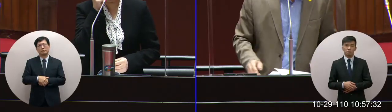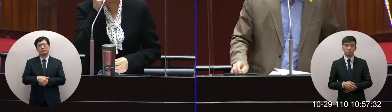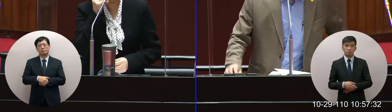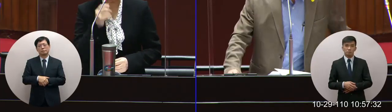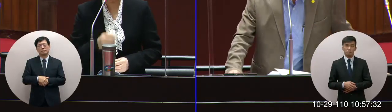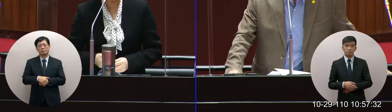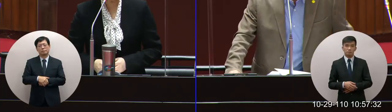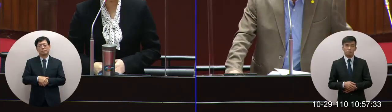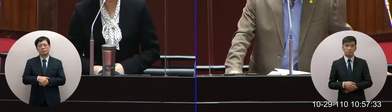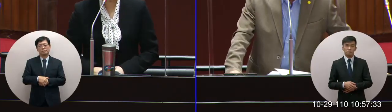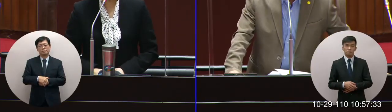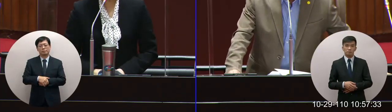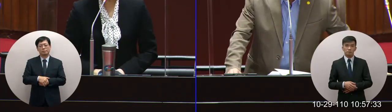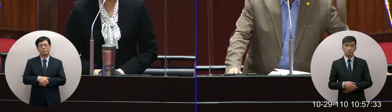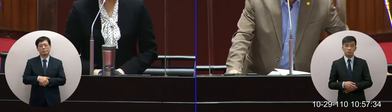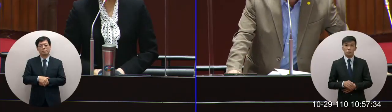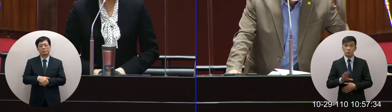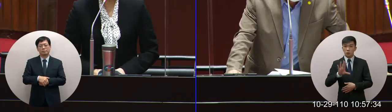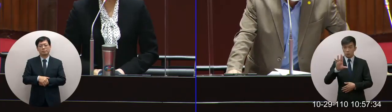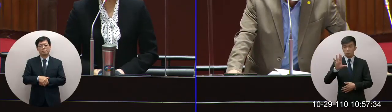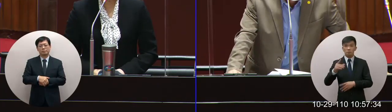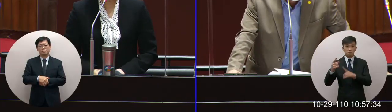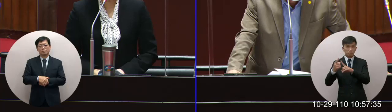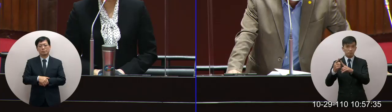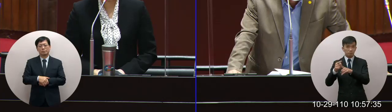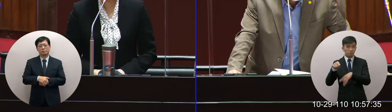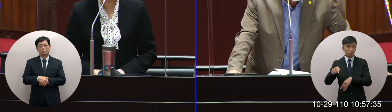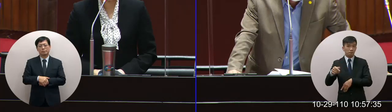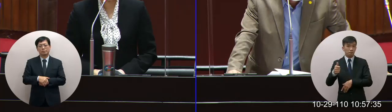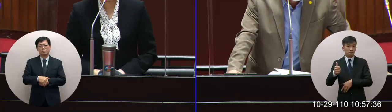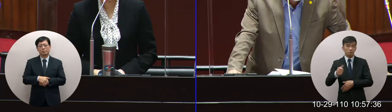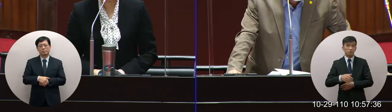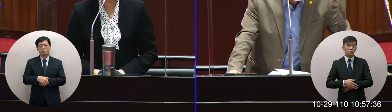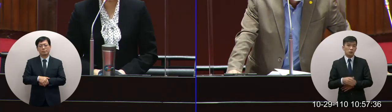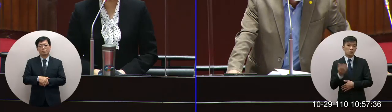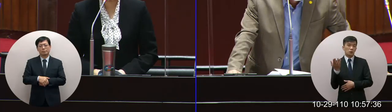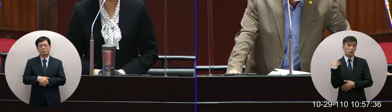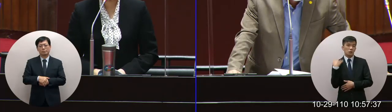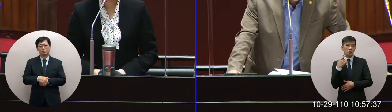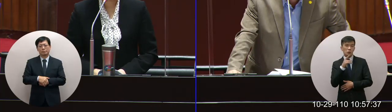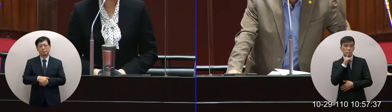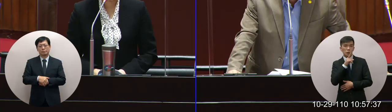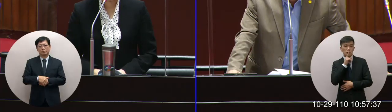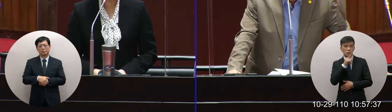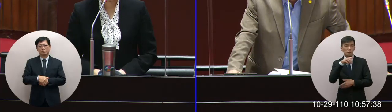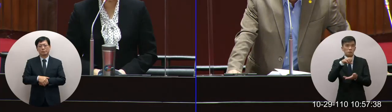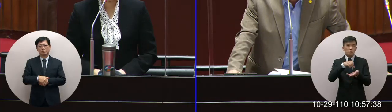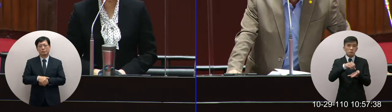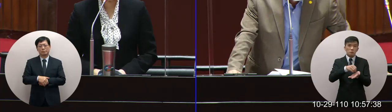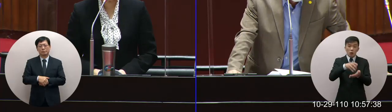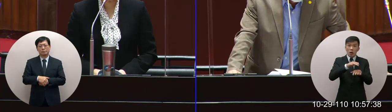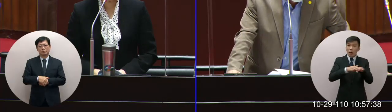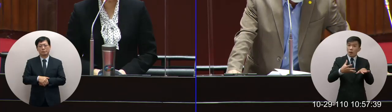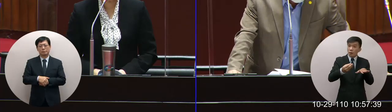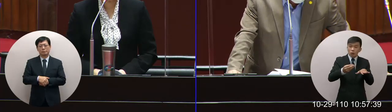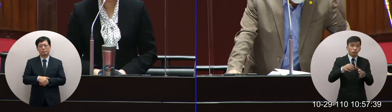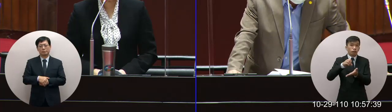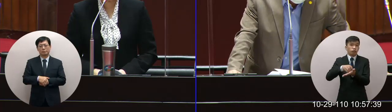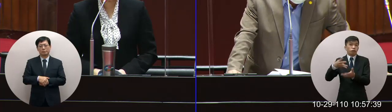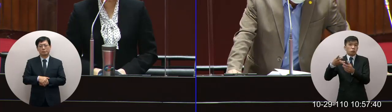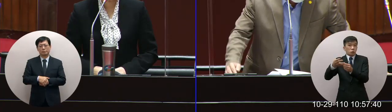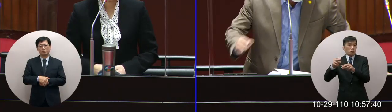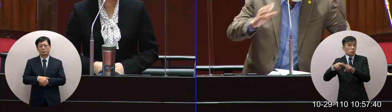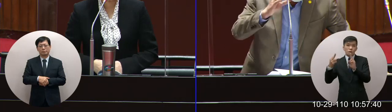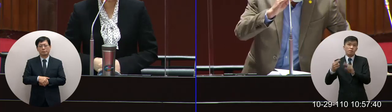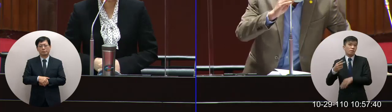有一個輪有一個輪它過去一直講說這個沒有核安核四運轉就免談他說